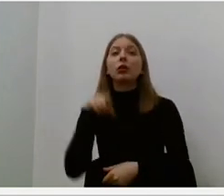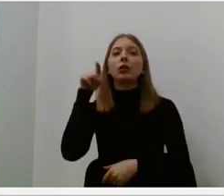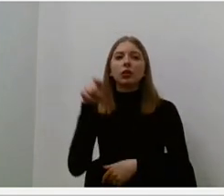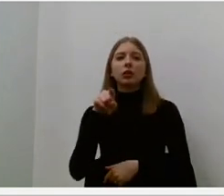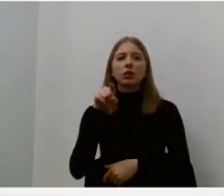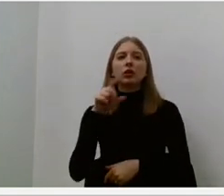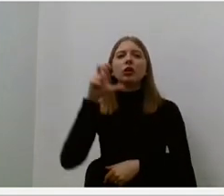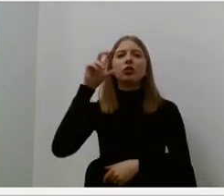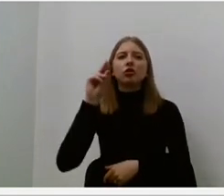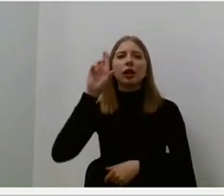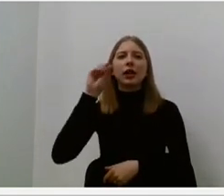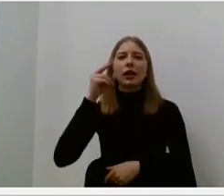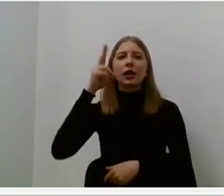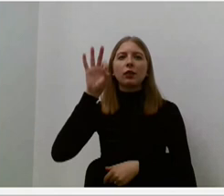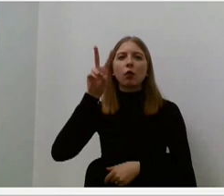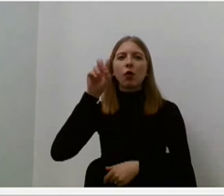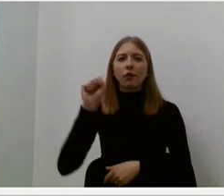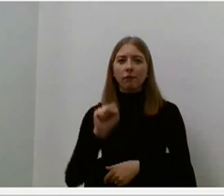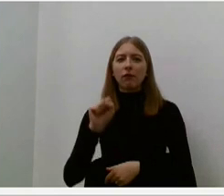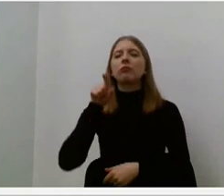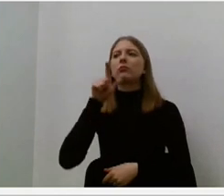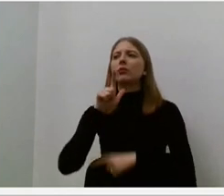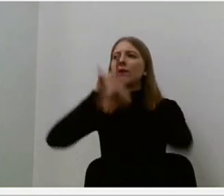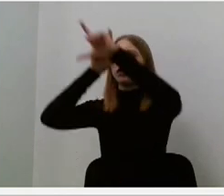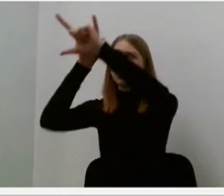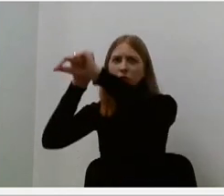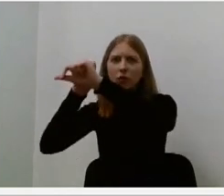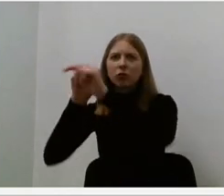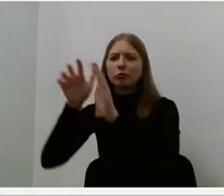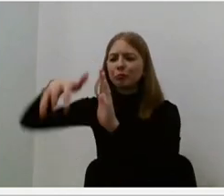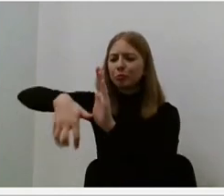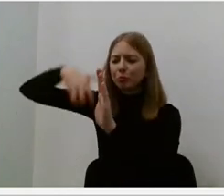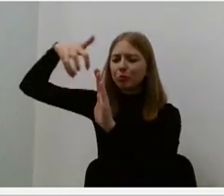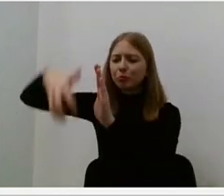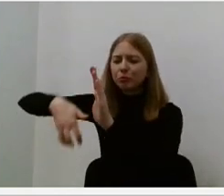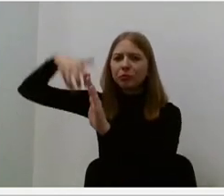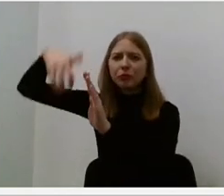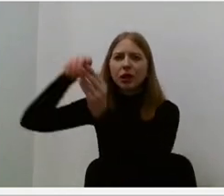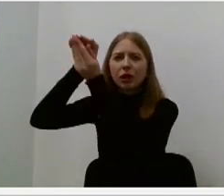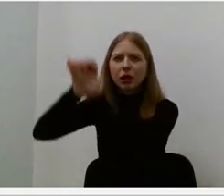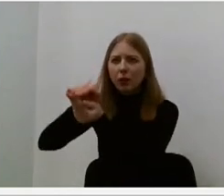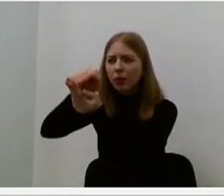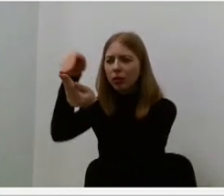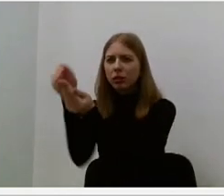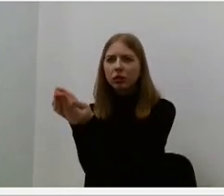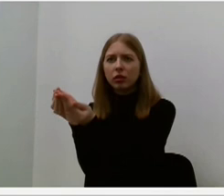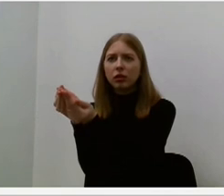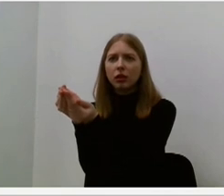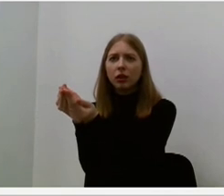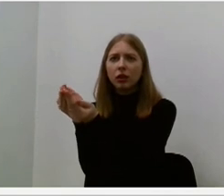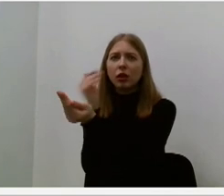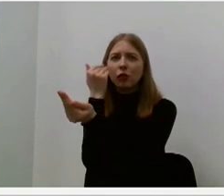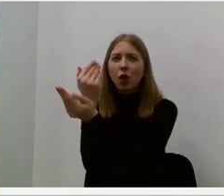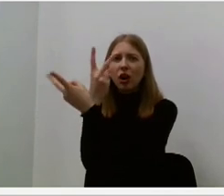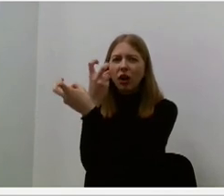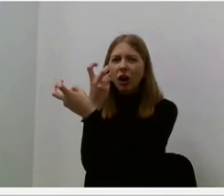Kuckos ryti, kai jie iškasė savo mamos palaikus iš kapo ir jos laikė rankose, kaip jį tai